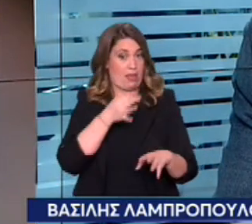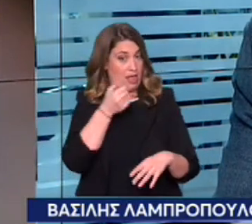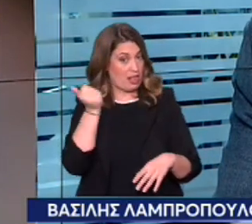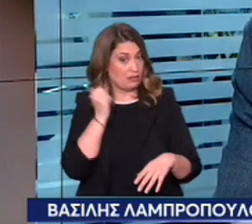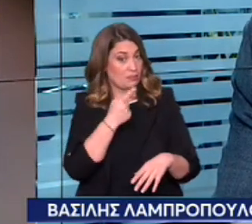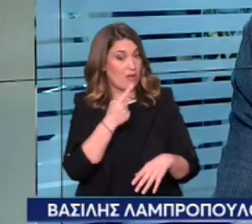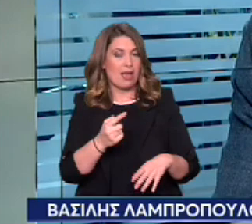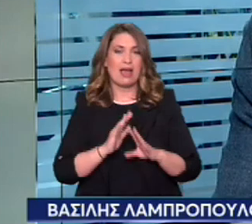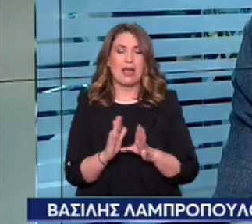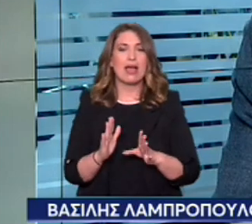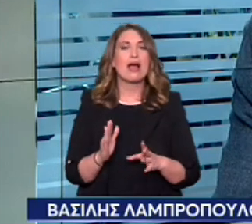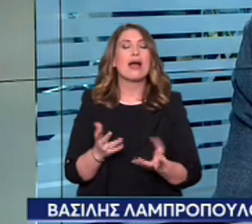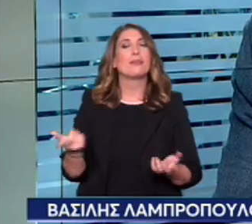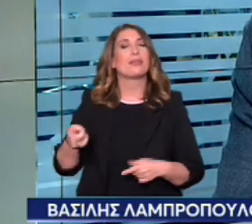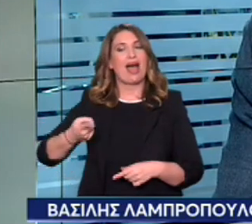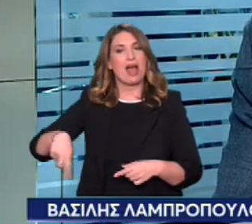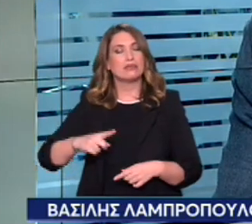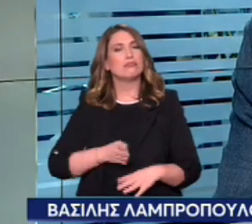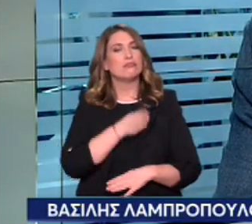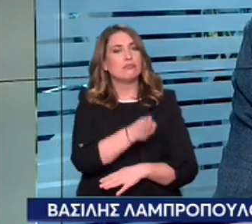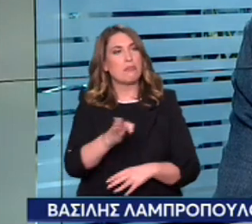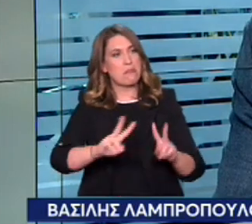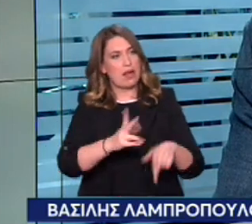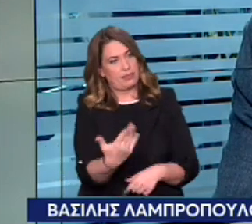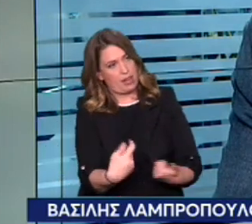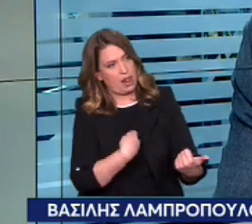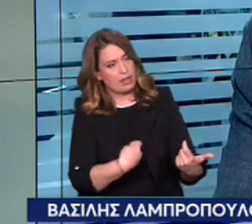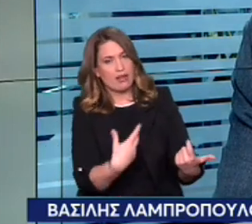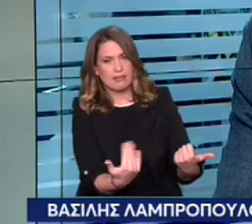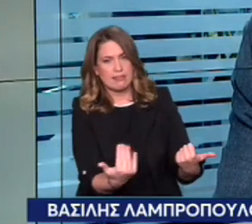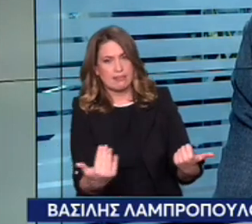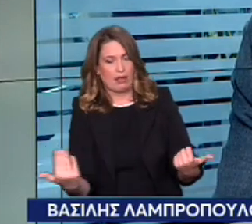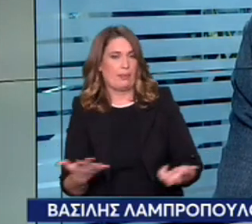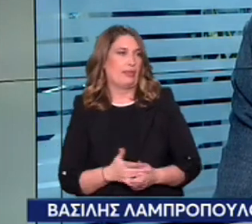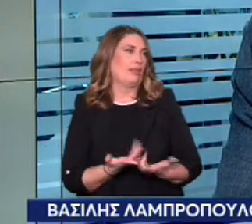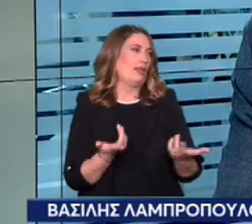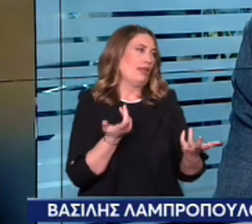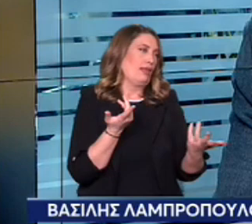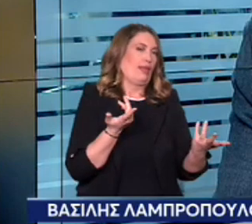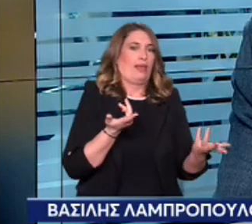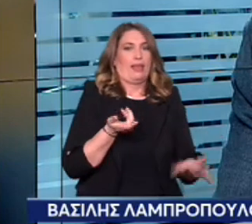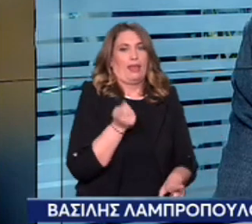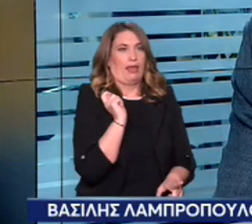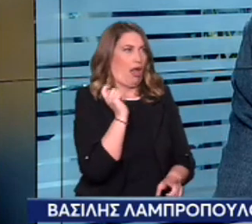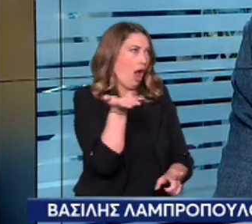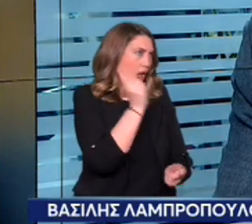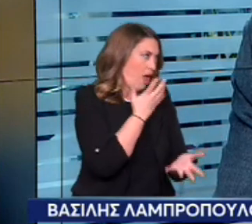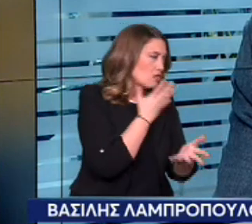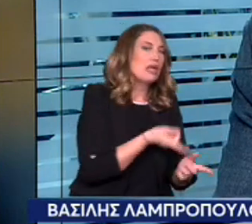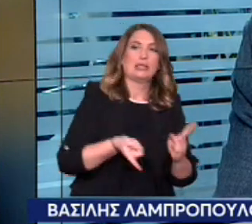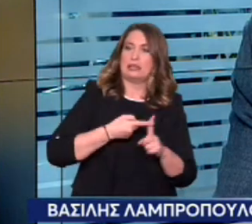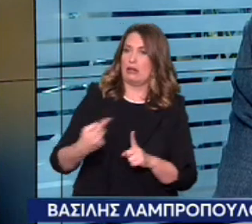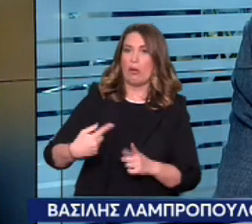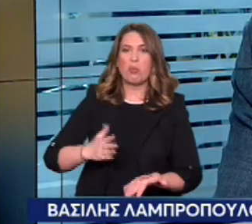παίρνουν τα λεφτά των ανθρώπων που έχουν τα καταστήματα. Οι οποίοι έχουν όλα τα άλλα, έχουν να πληρώνουν και τους μπράβους για την προστασία. Κοιτάξτε λοιπόν τώρα τι έχει γίνει.